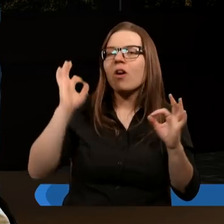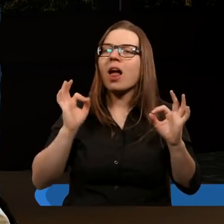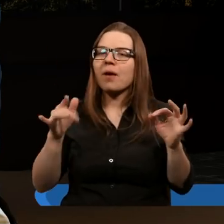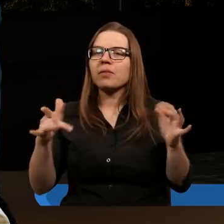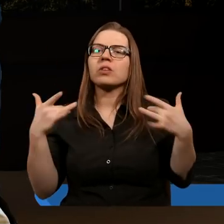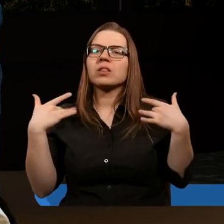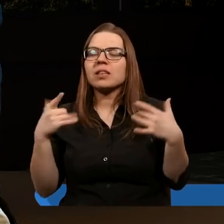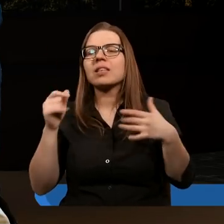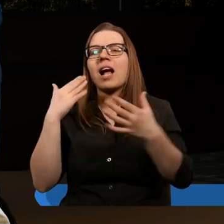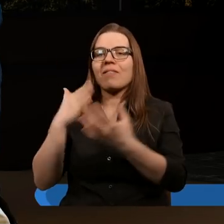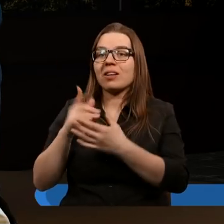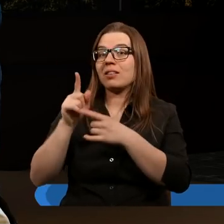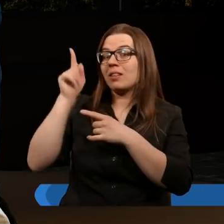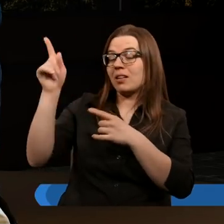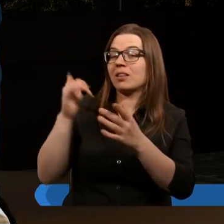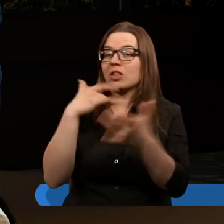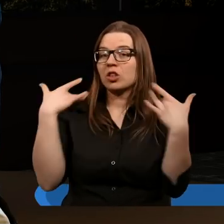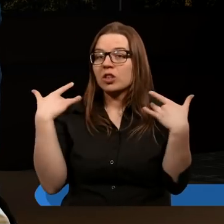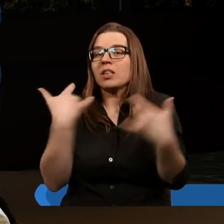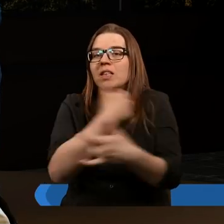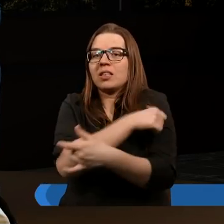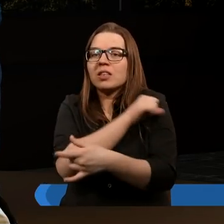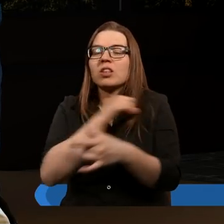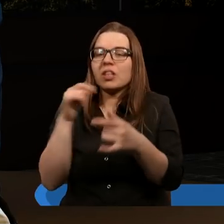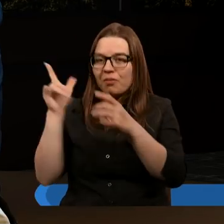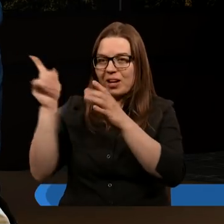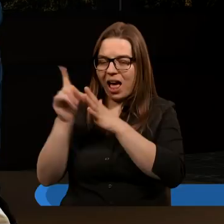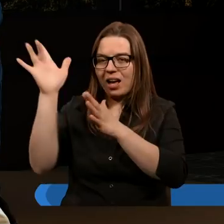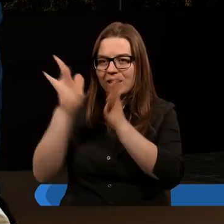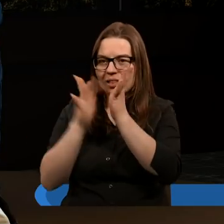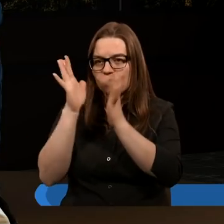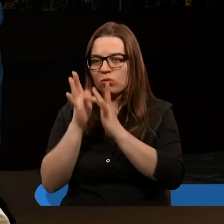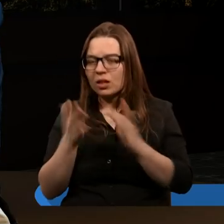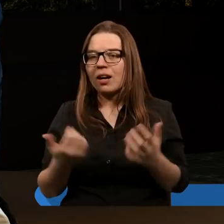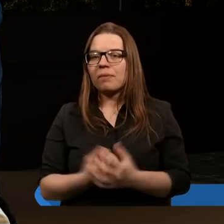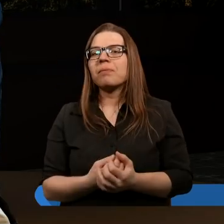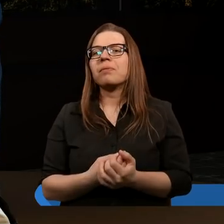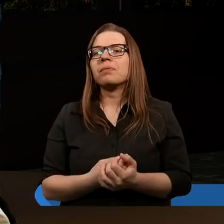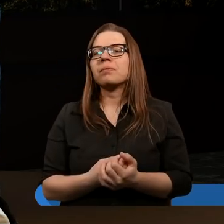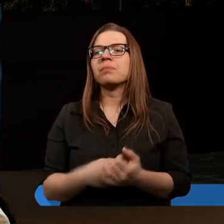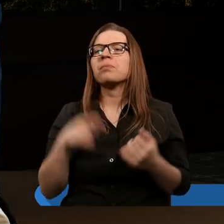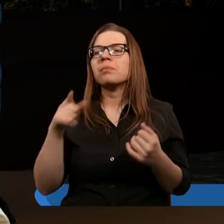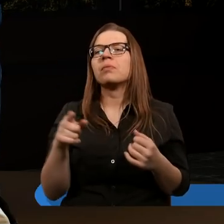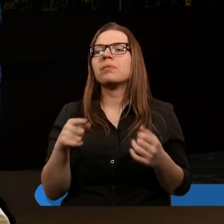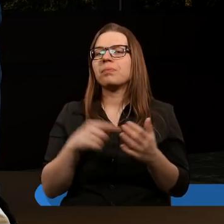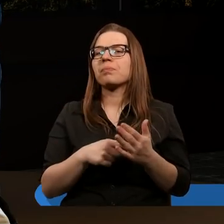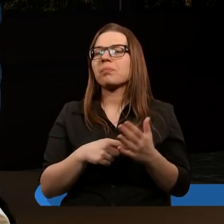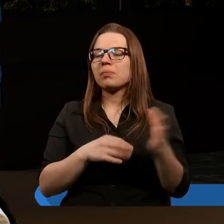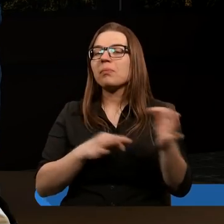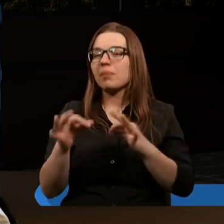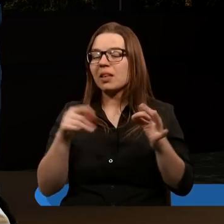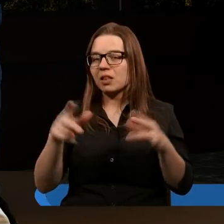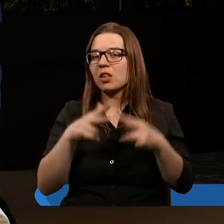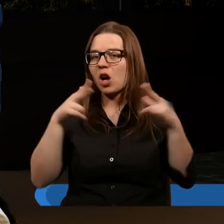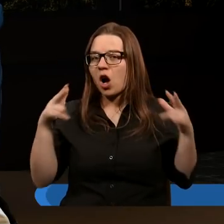za wiarę dla Boga Chrystusa, z miłości dla Niego. I ciekawe jest to, ponieważ wielu historyków wspomina ten